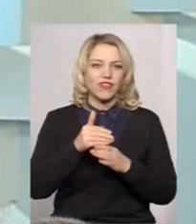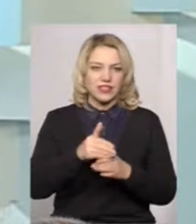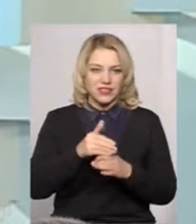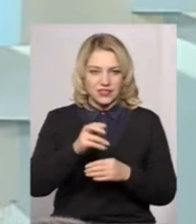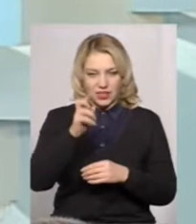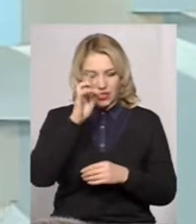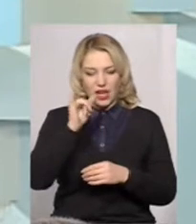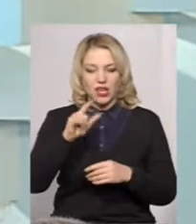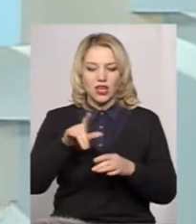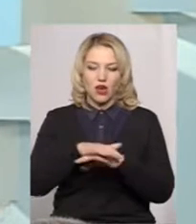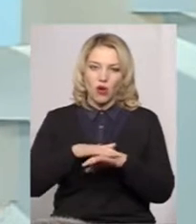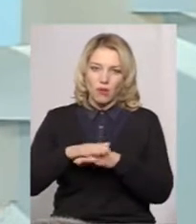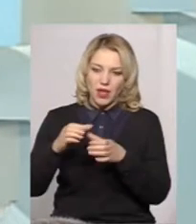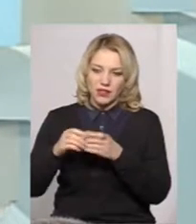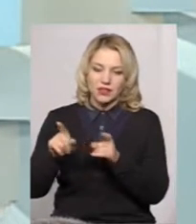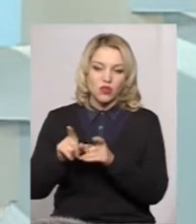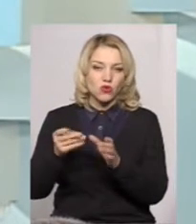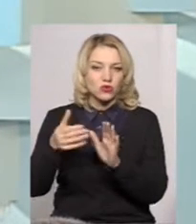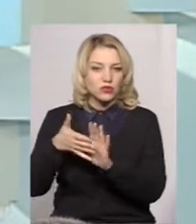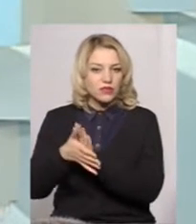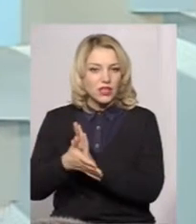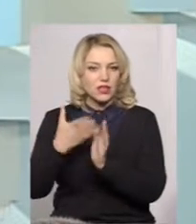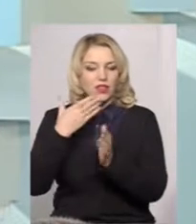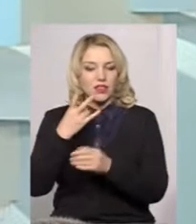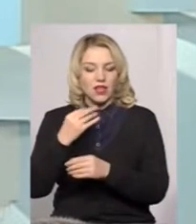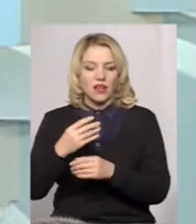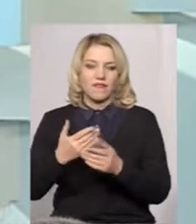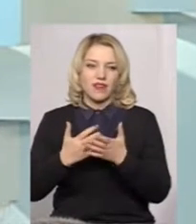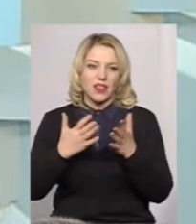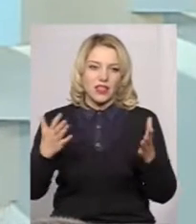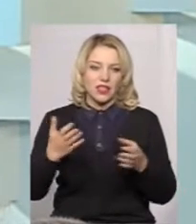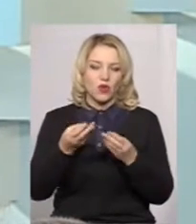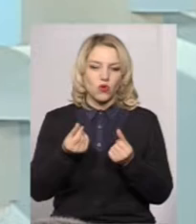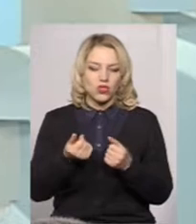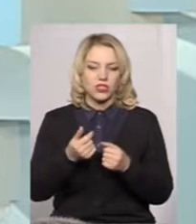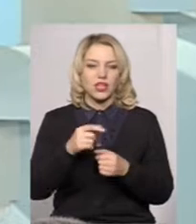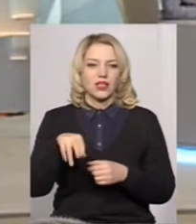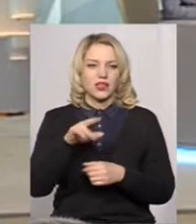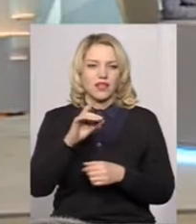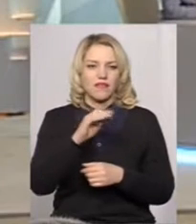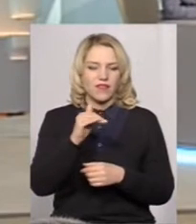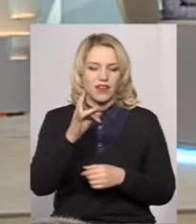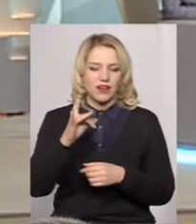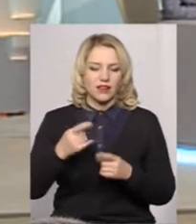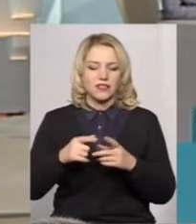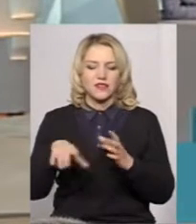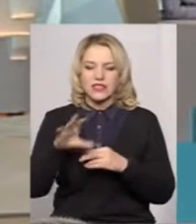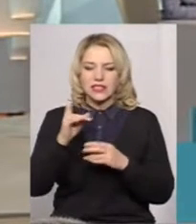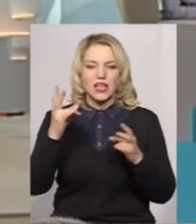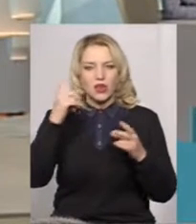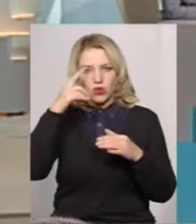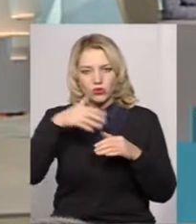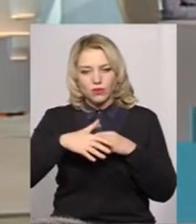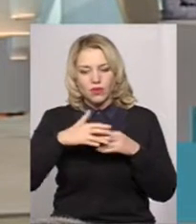ще витрачали власні кошти, витрачали десь на великі об'єкти кошти ДФРР. Всі чудово розуміють необхідність цієї роботи.